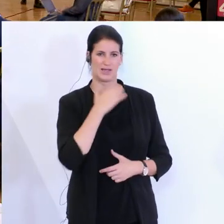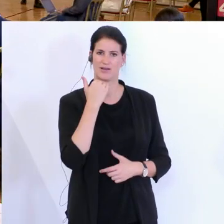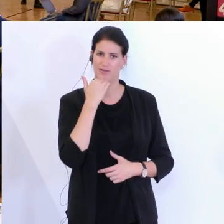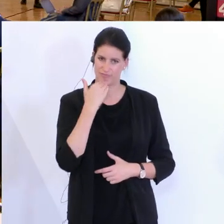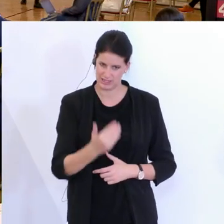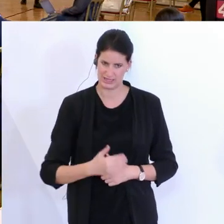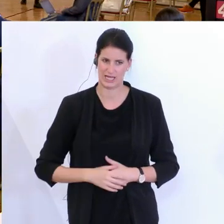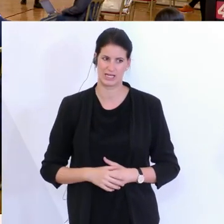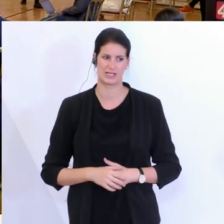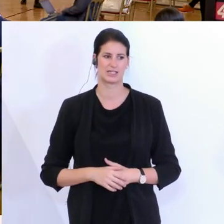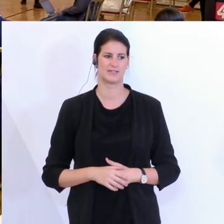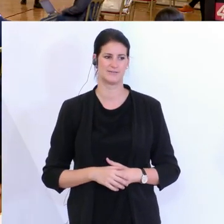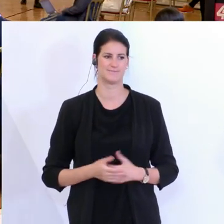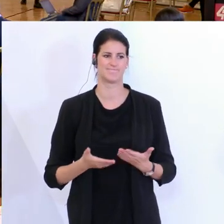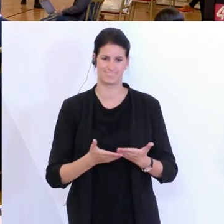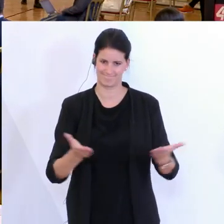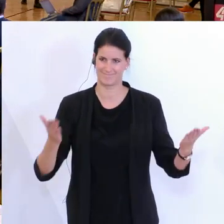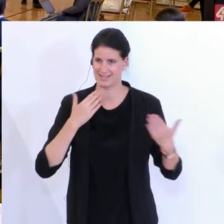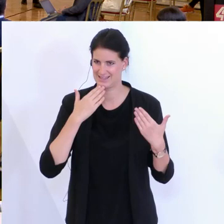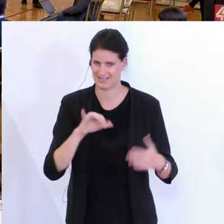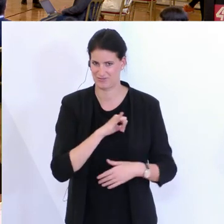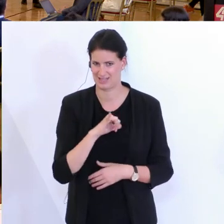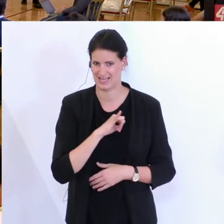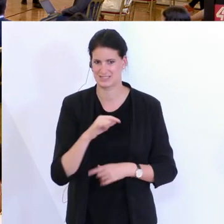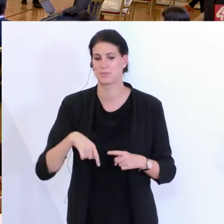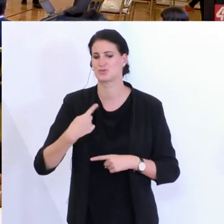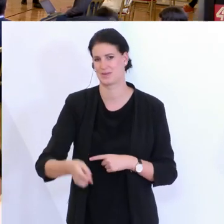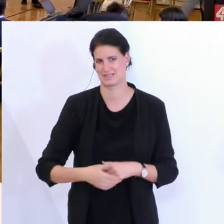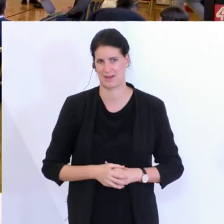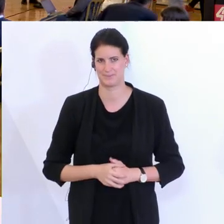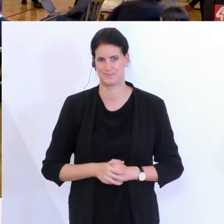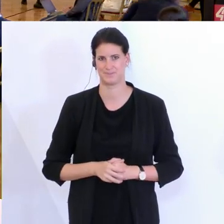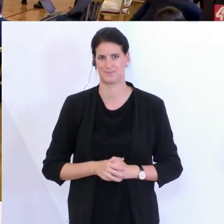Vielen Dank, Frau Krauswinkler, Herr Pulker. Dankeschön für Ihr Interesse. Bis zum nächsten Mal.